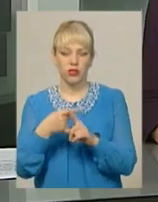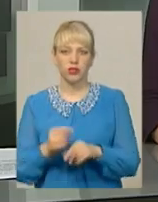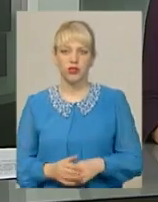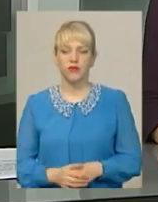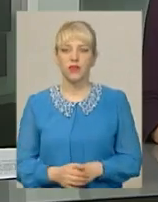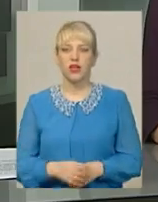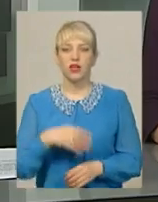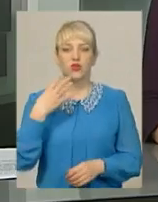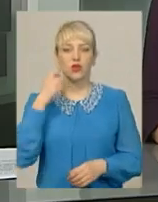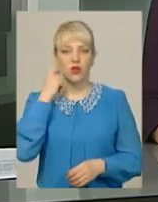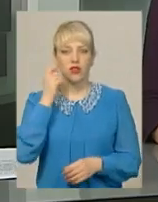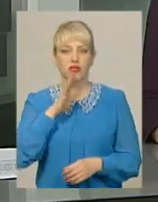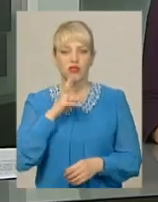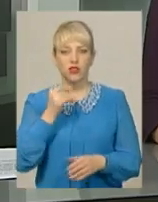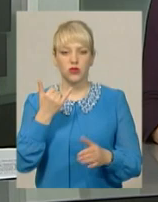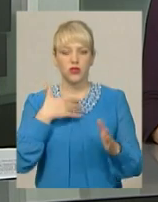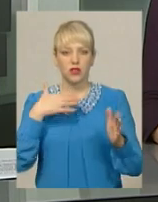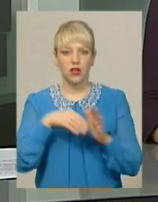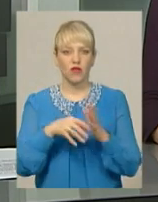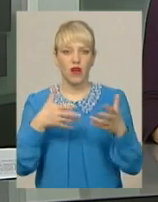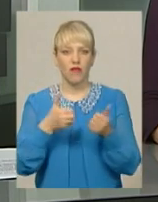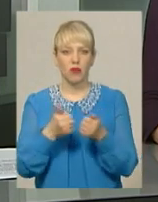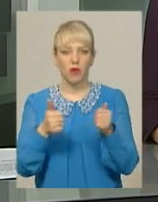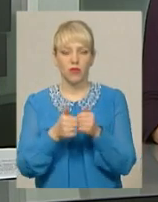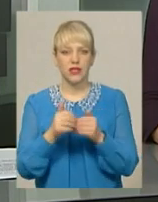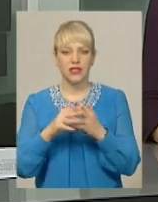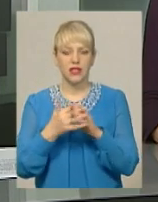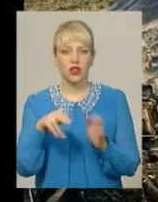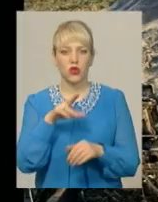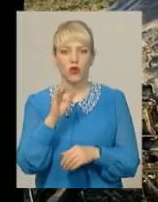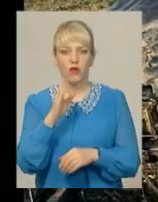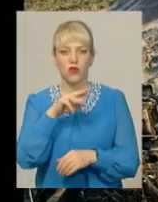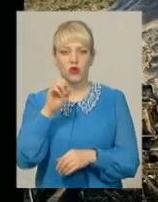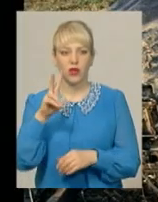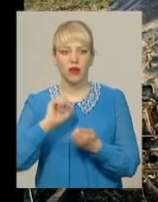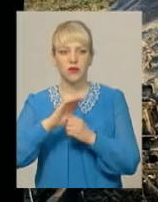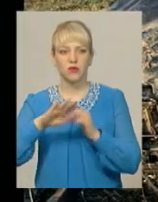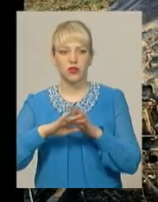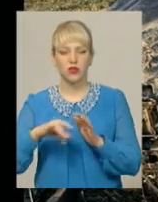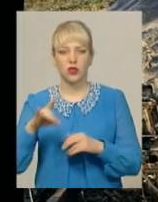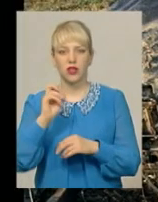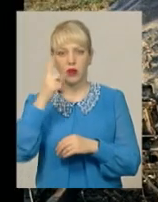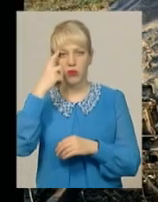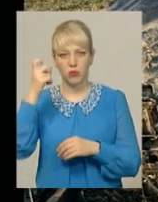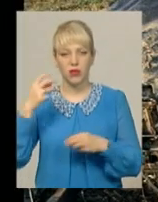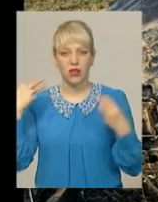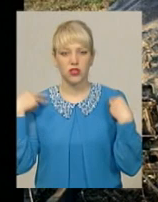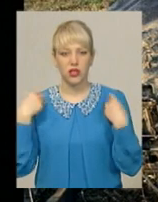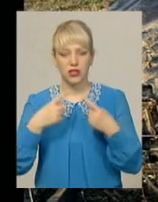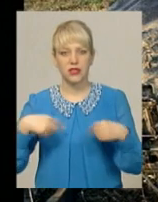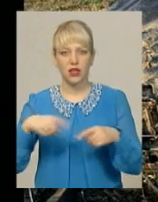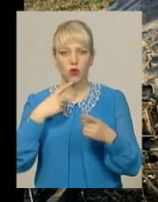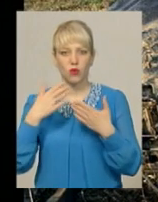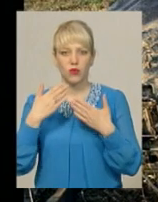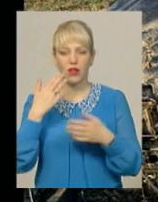40-річна жінка сьогодні загинула в аварії поблизу села Довжо Кам'янець-Подільського району. Як повідомила начальник сектору комунікації